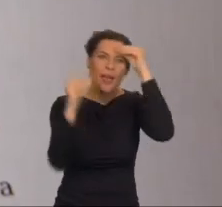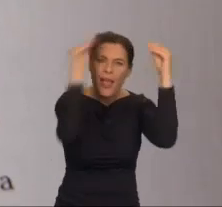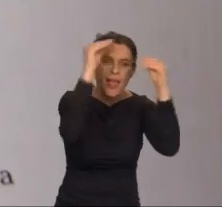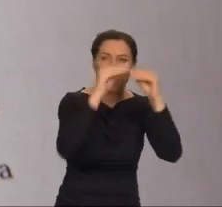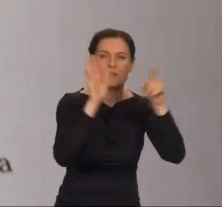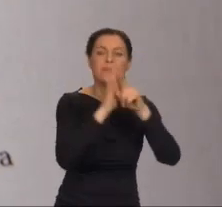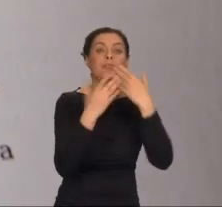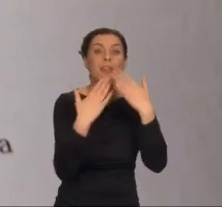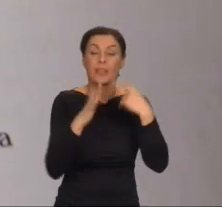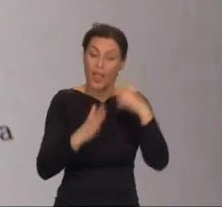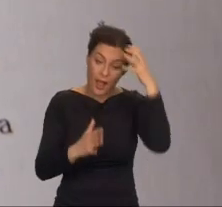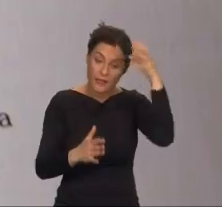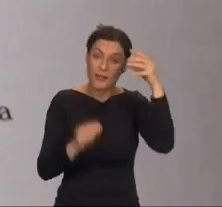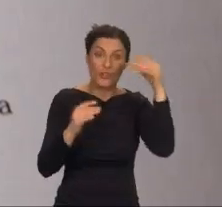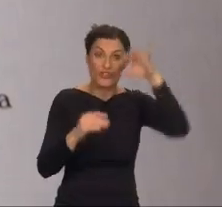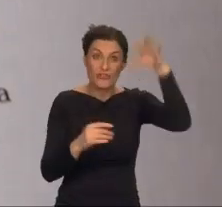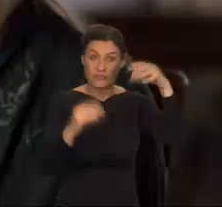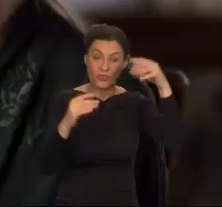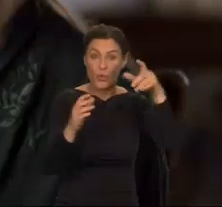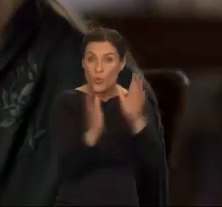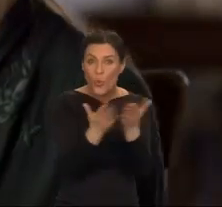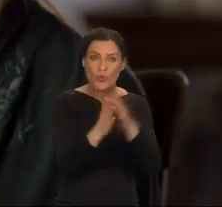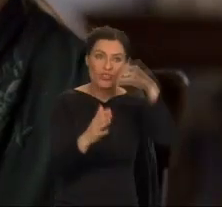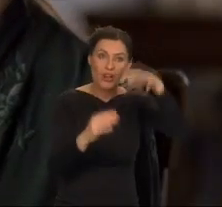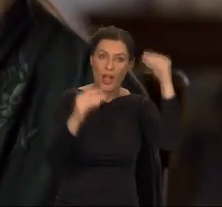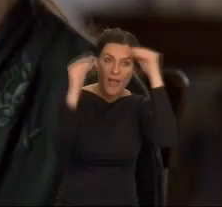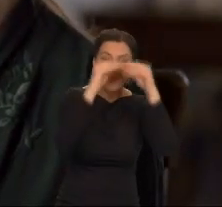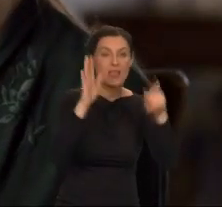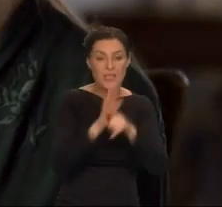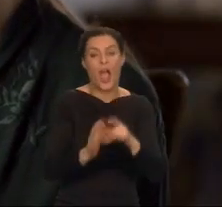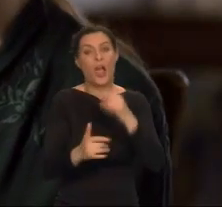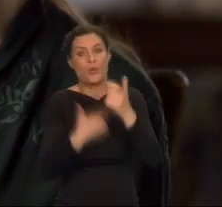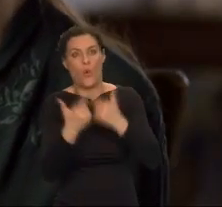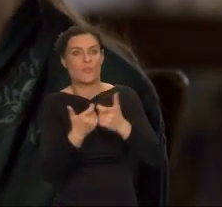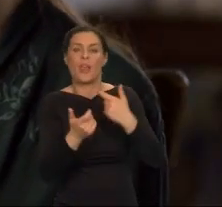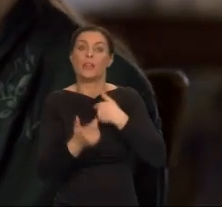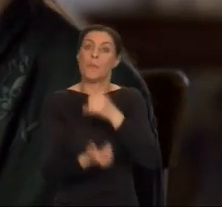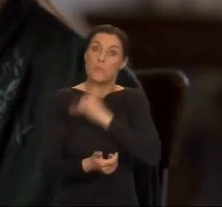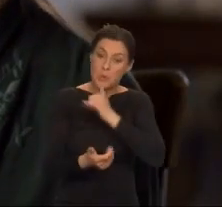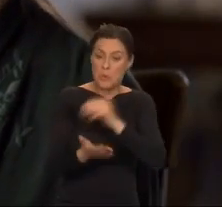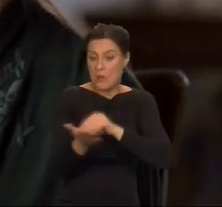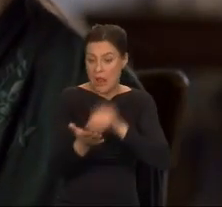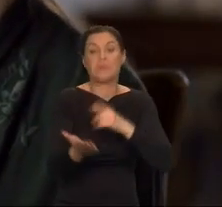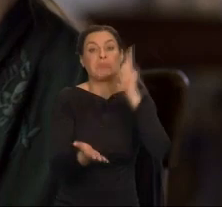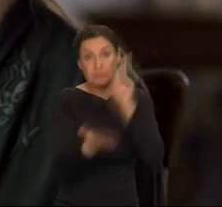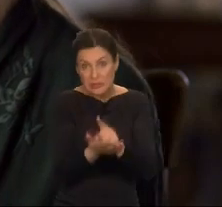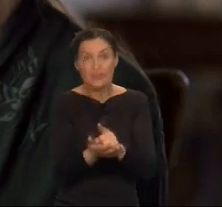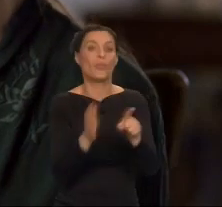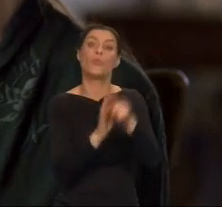daje wolność innym pisarzom. Mówi, skoro mnie uszło to na słucho, może tobie też się uda.